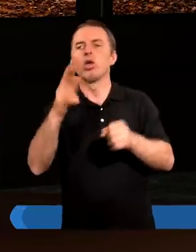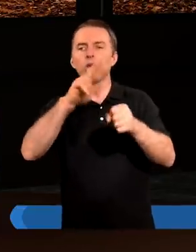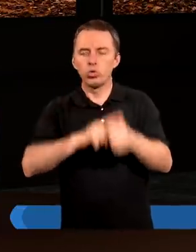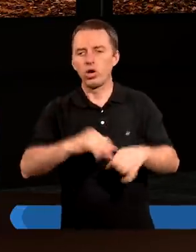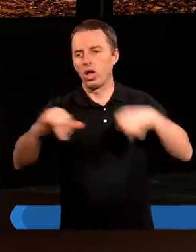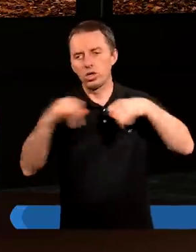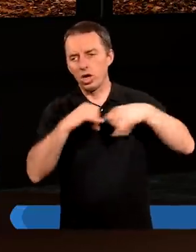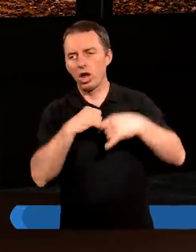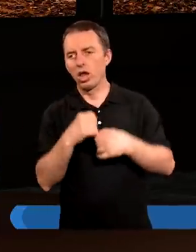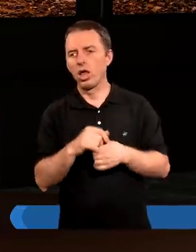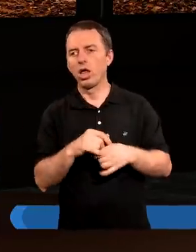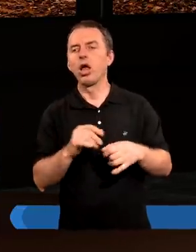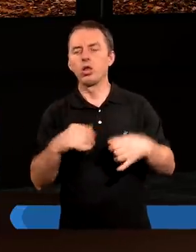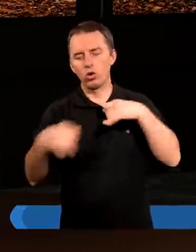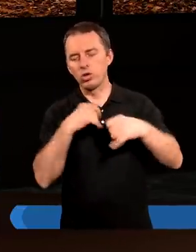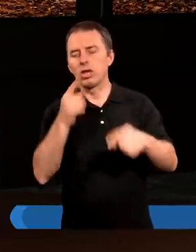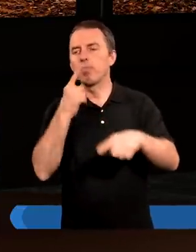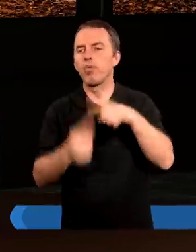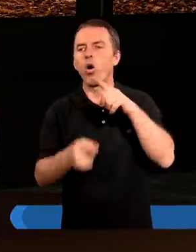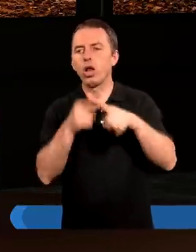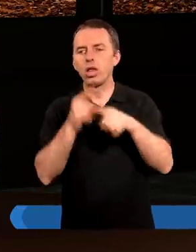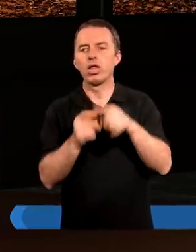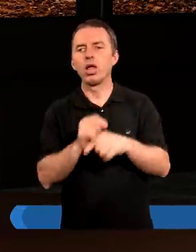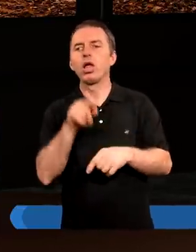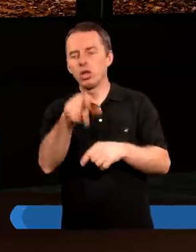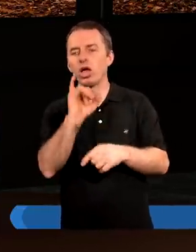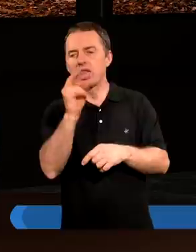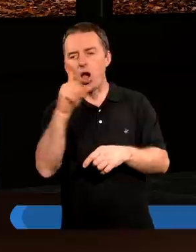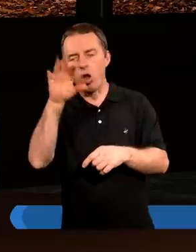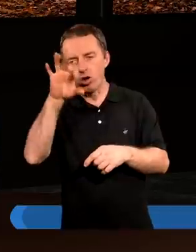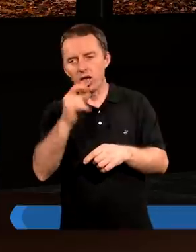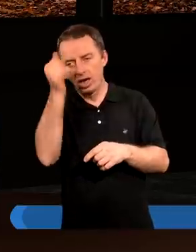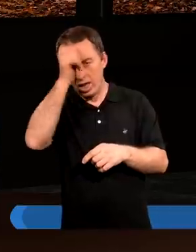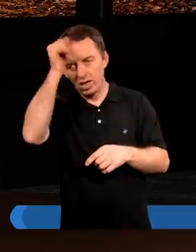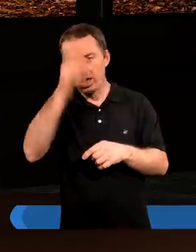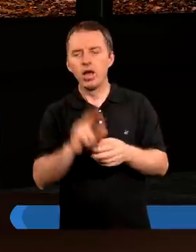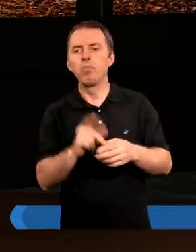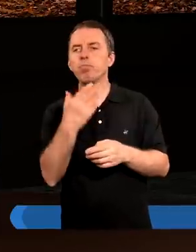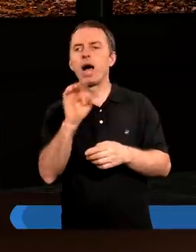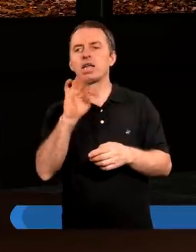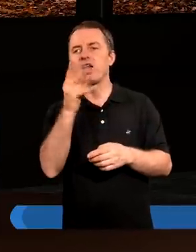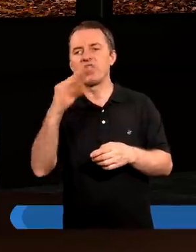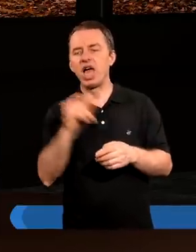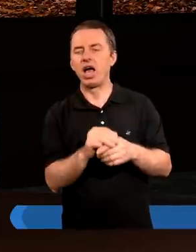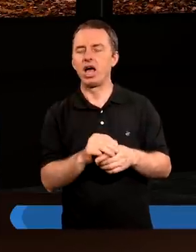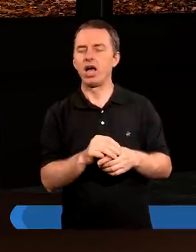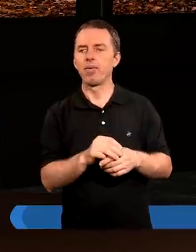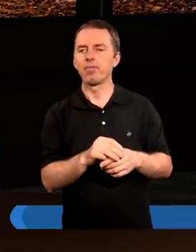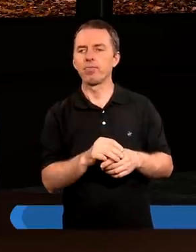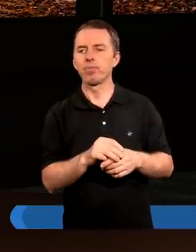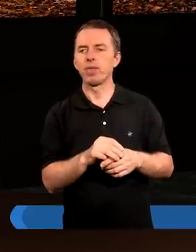rządzi polityką. Była taka ideologia, która się nazywała nazizmem, czyli